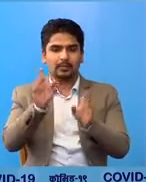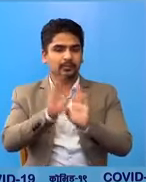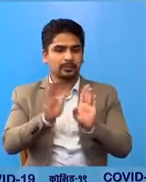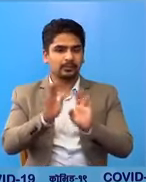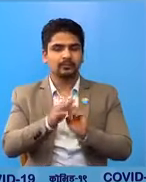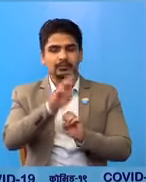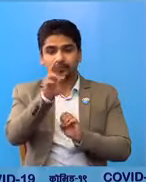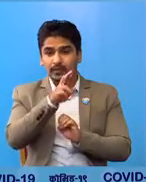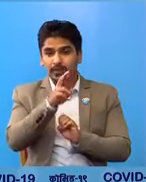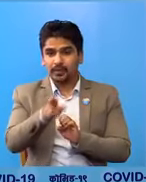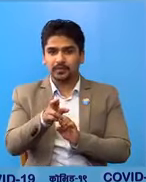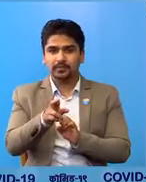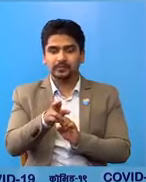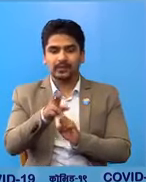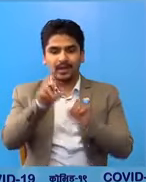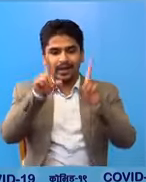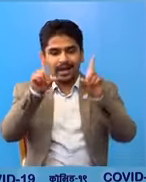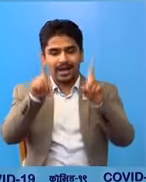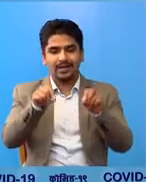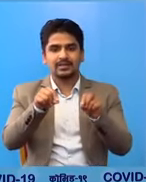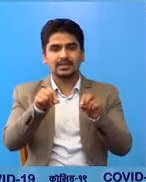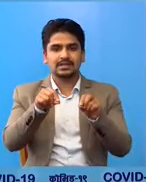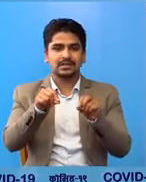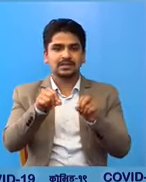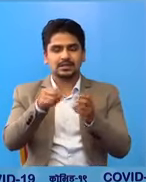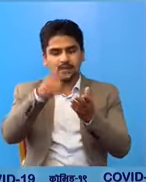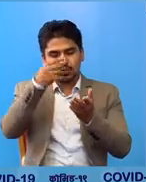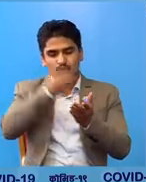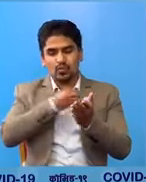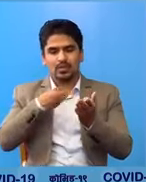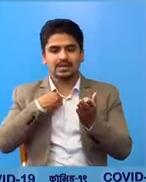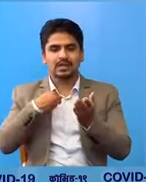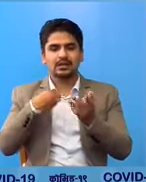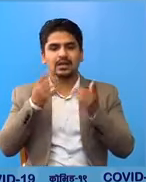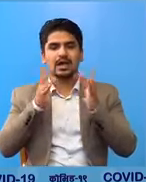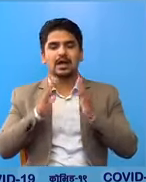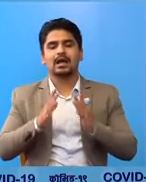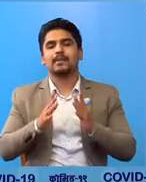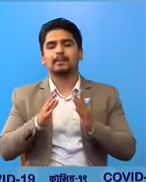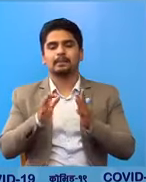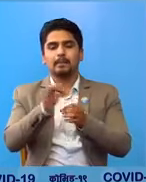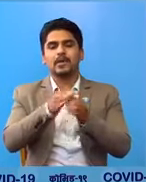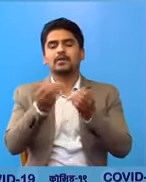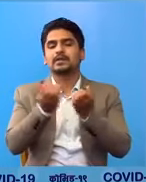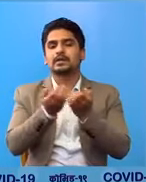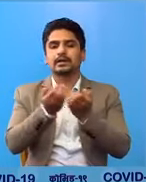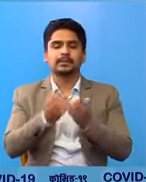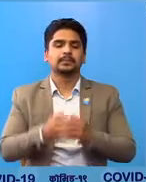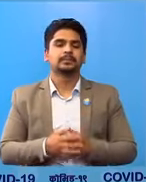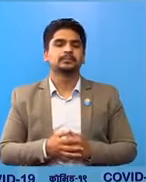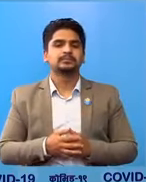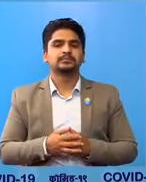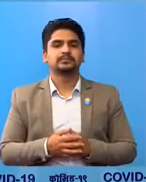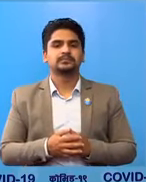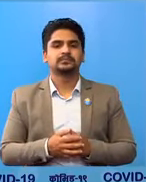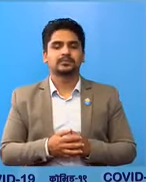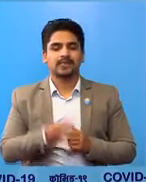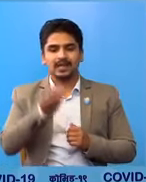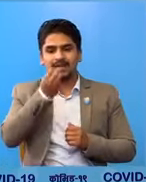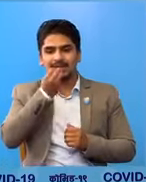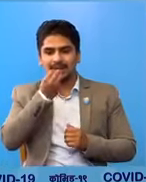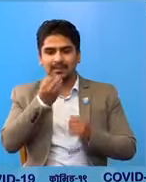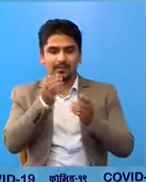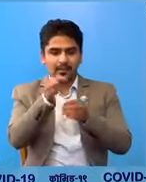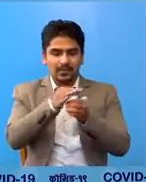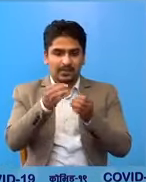रा आबस्चक निदान उपचार रा आराम को वेवस्ता मिलाउनी खानपान